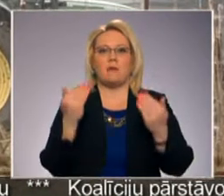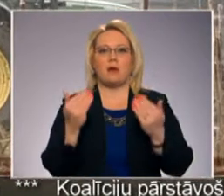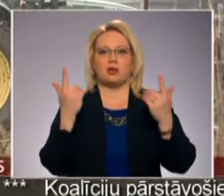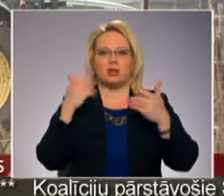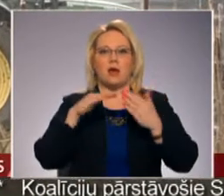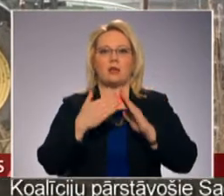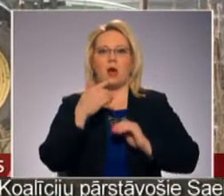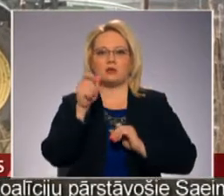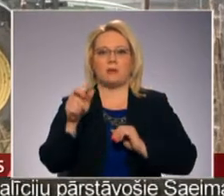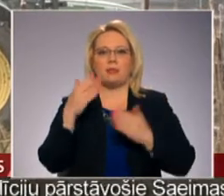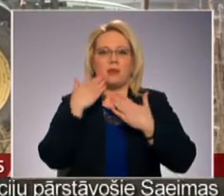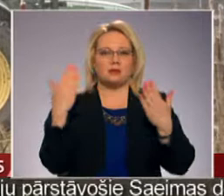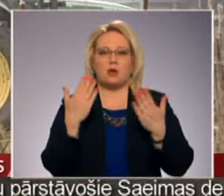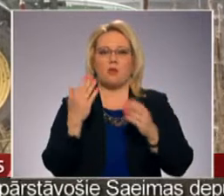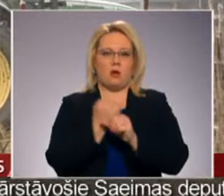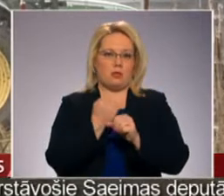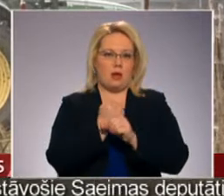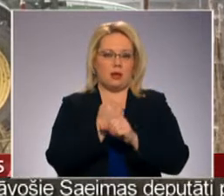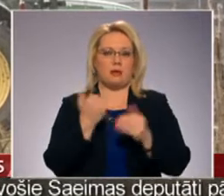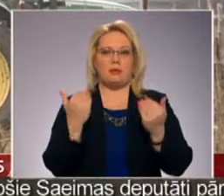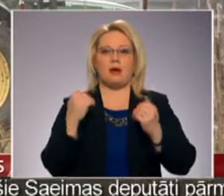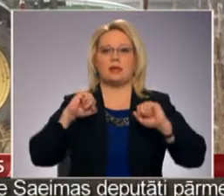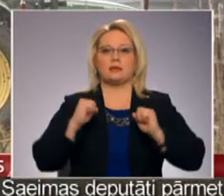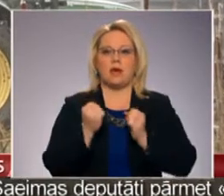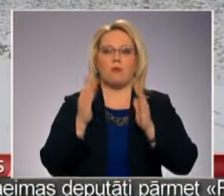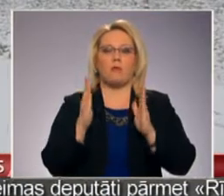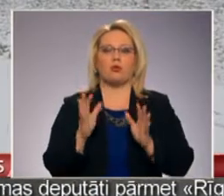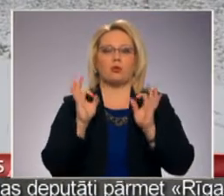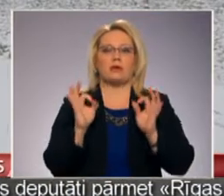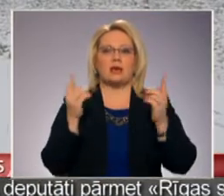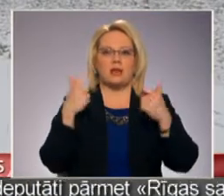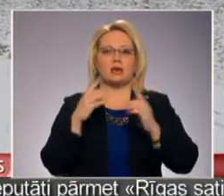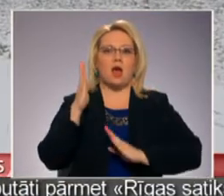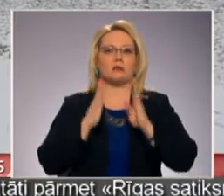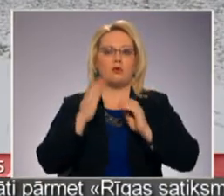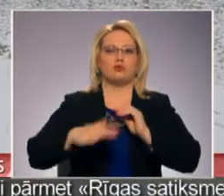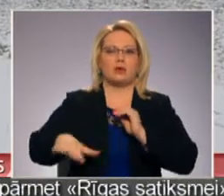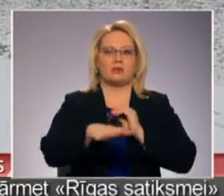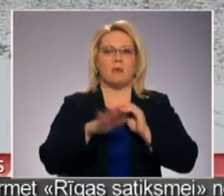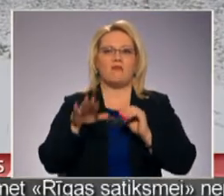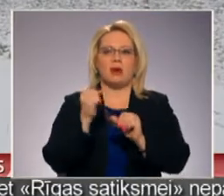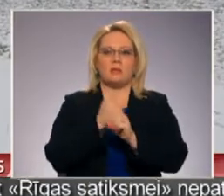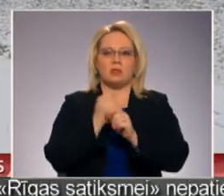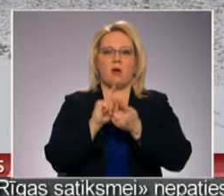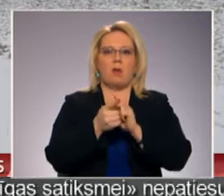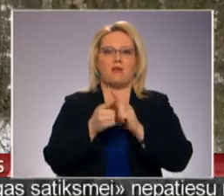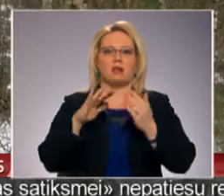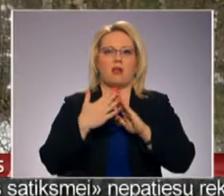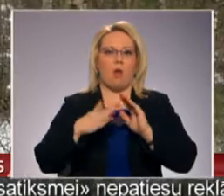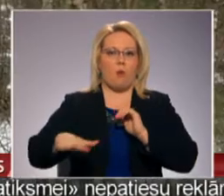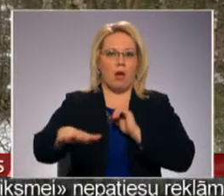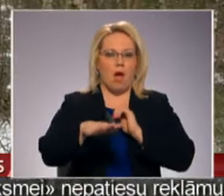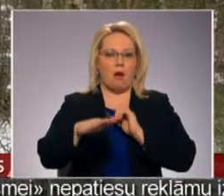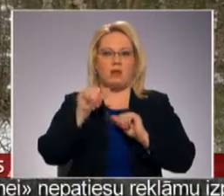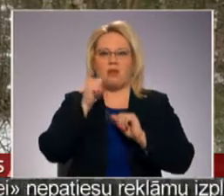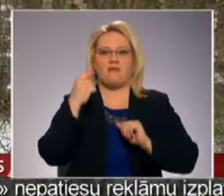lauksaimniekiem ir liela neziņa, ko darīt. Tagad ziemā būtu īstais laiks, kad aizaugušo zemi varētu apstrādāt un pārvērst laukos, bet